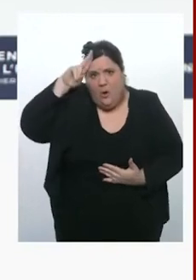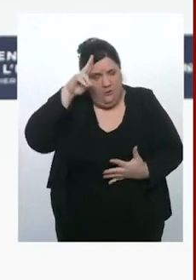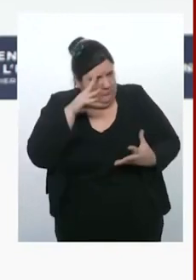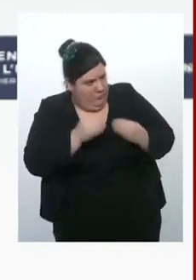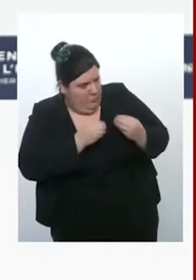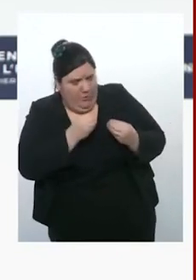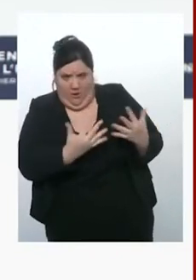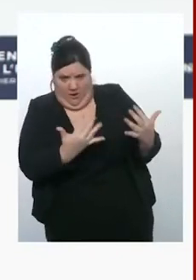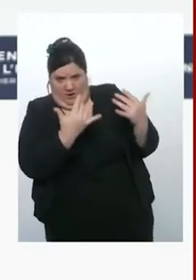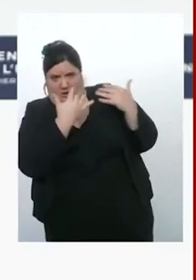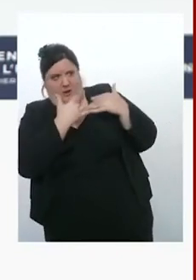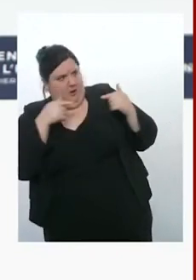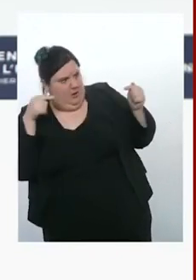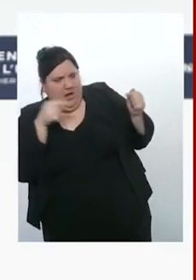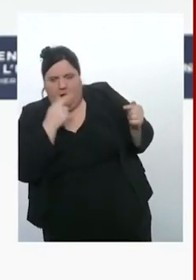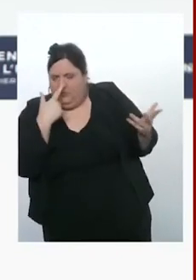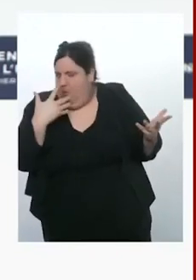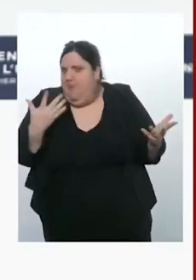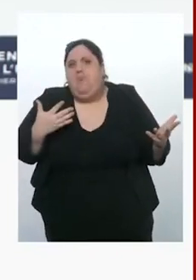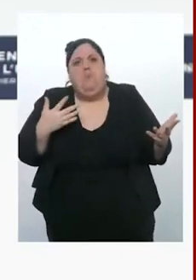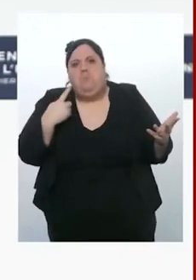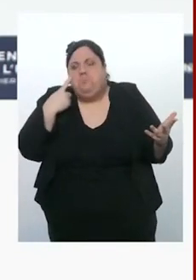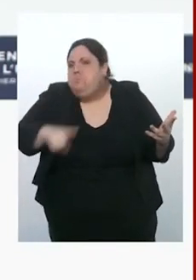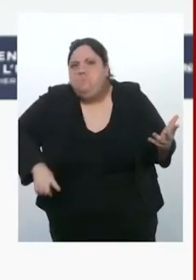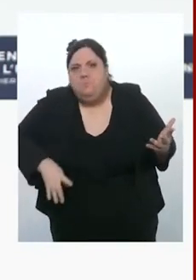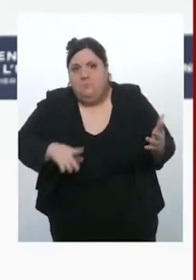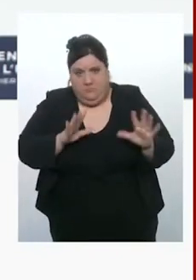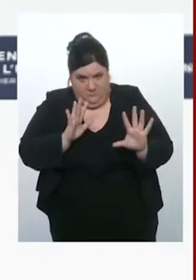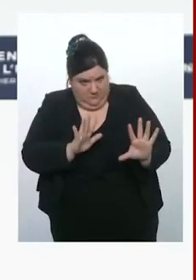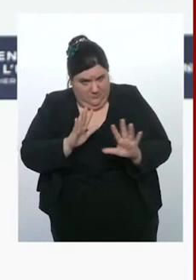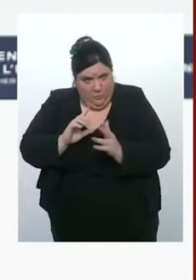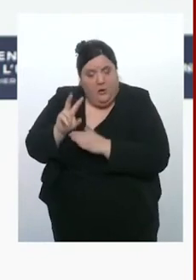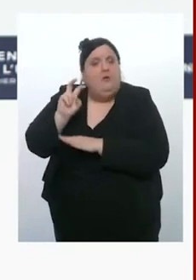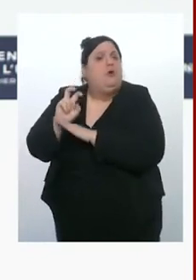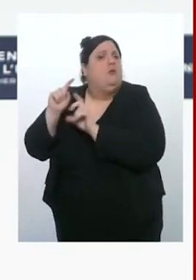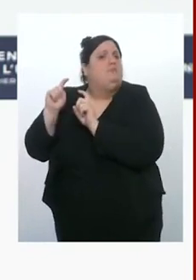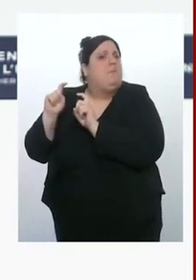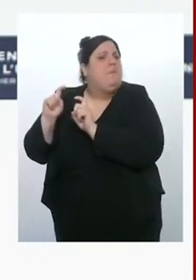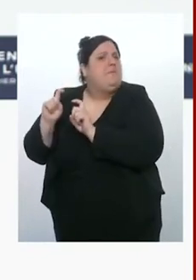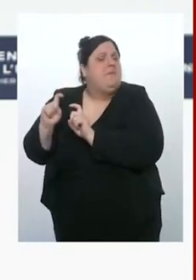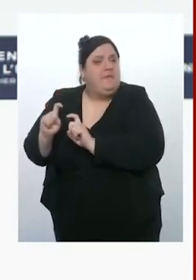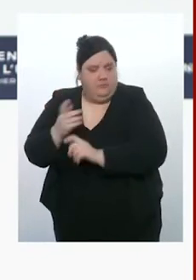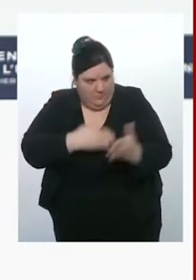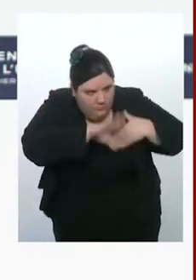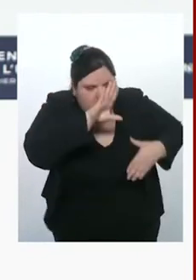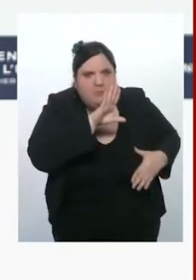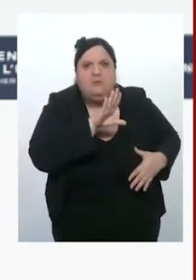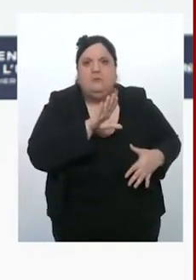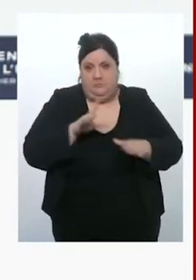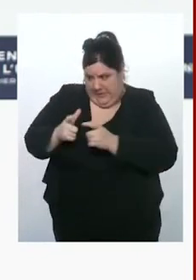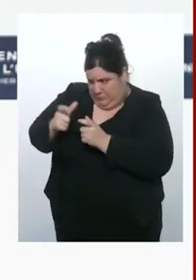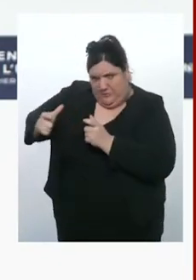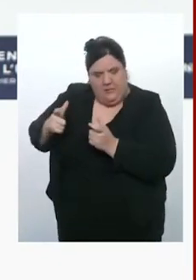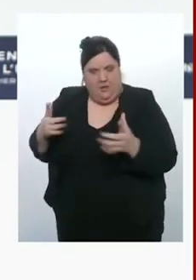Et donc, on vivait tous dans des pays où on avait beaucoup moins de stock de munitions et on avait des industries qui n'étaient pas du tout à ce rythme de